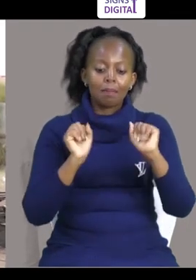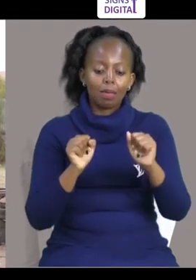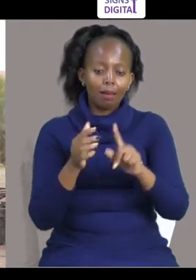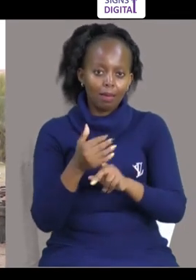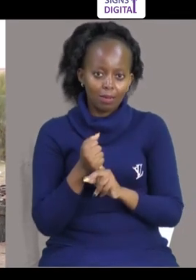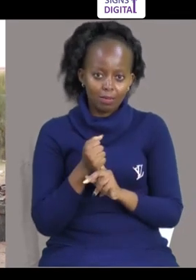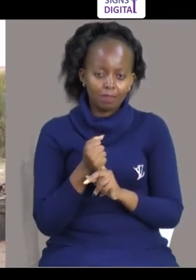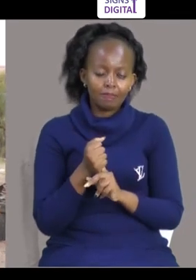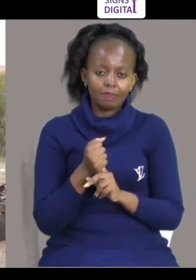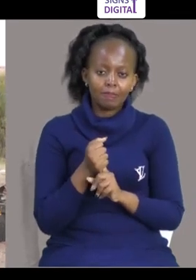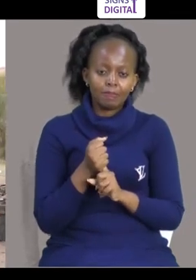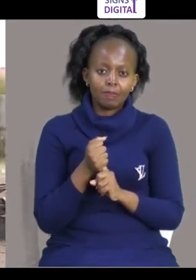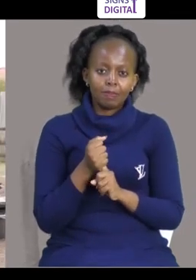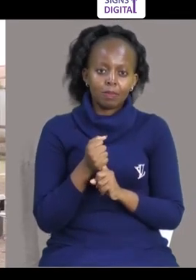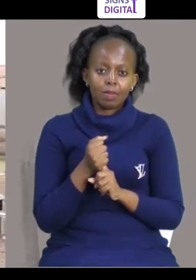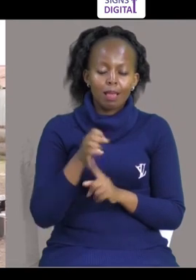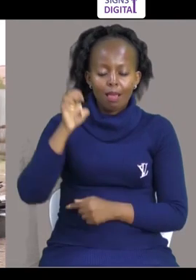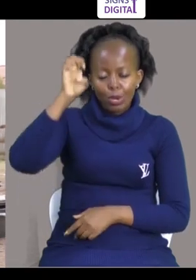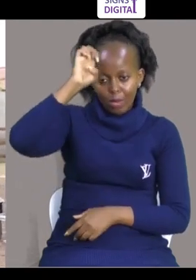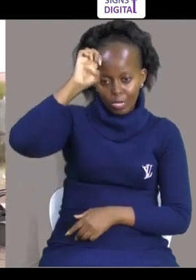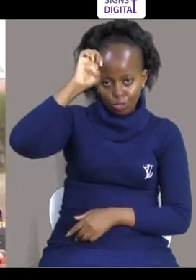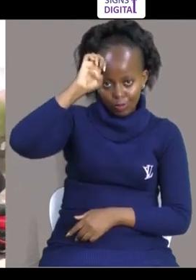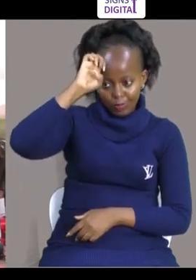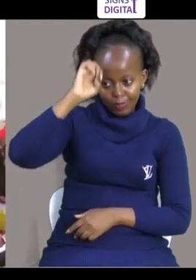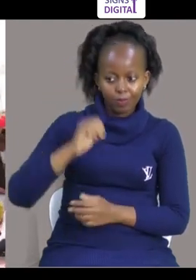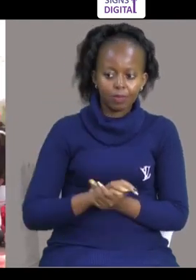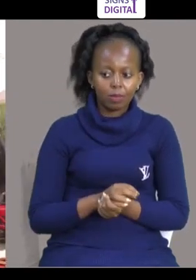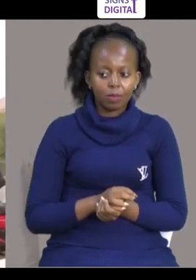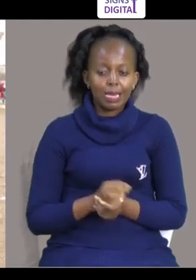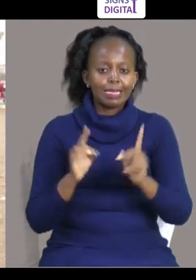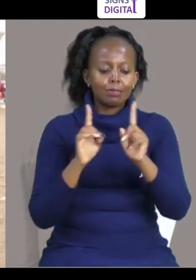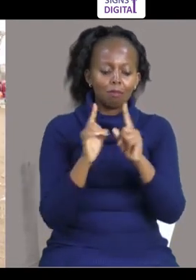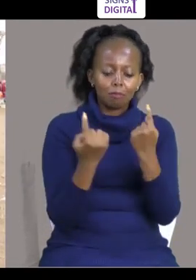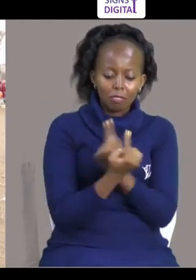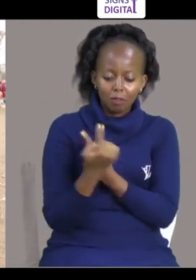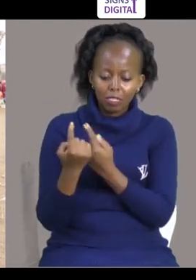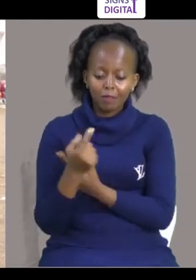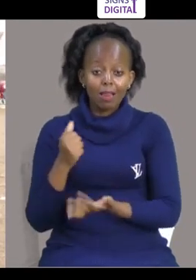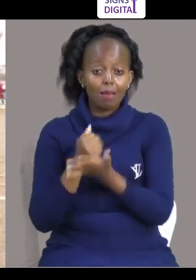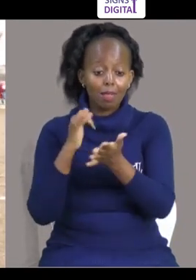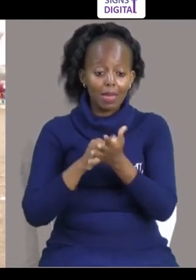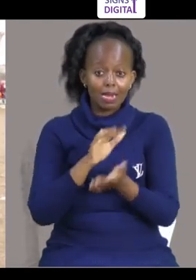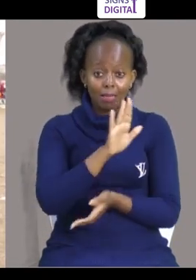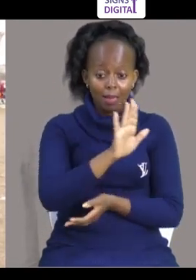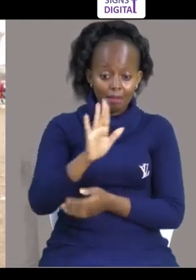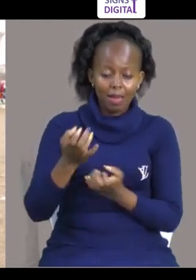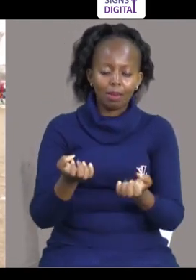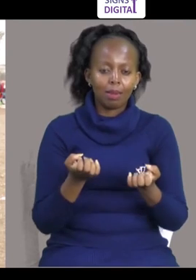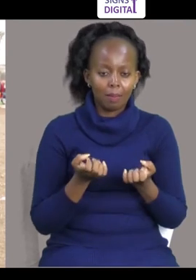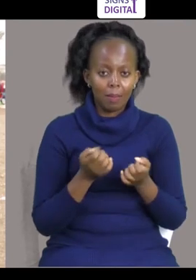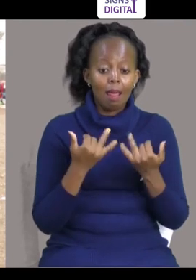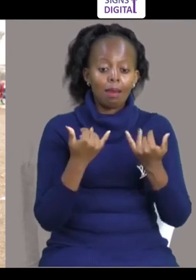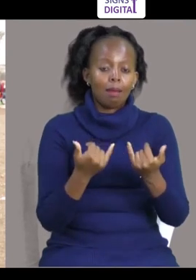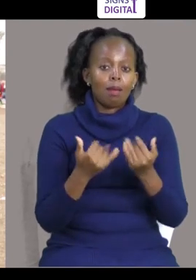Oweze Kupata Pia Mambo Na Masomo Na Misaada Mengine Mbo Inawafaa